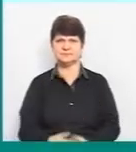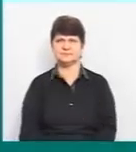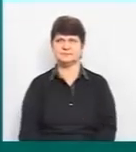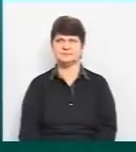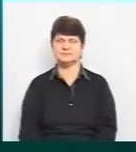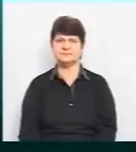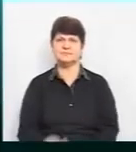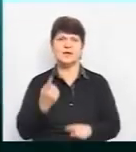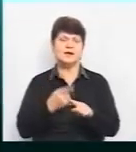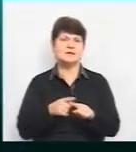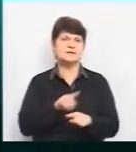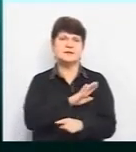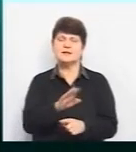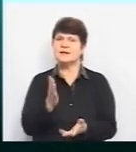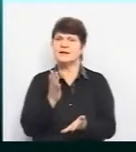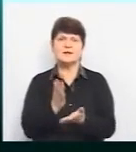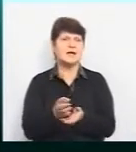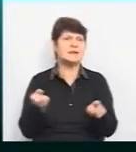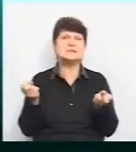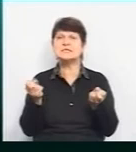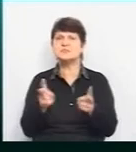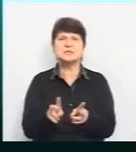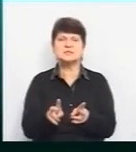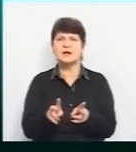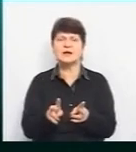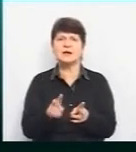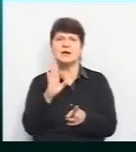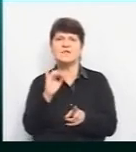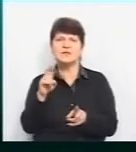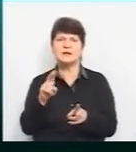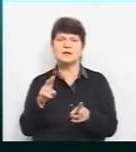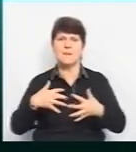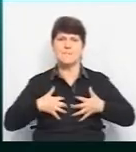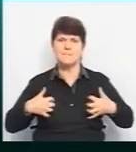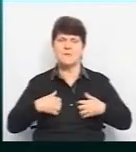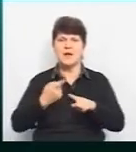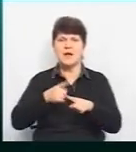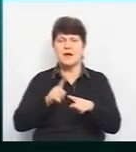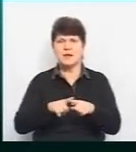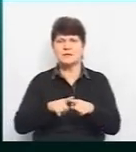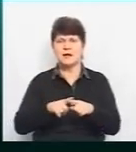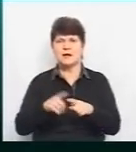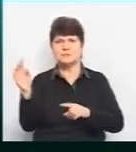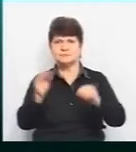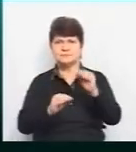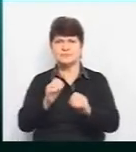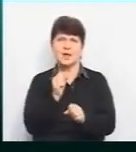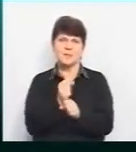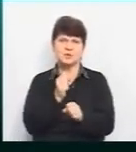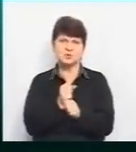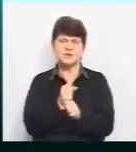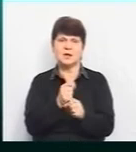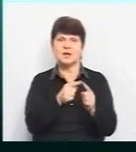Це не є якась спеціальний вид мавп, це взагалі якийсь зібраний образ. Працювали ми над ними